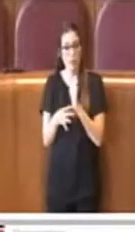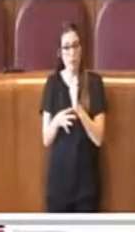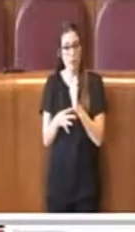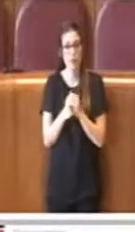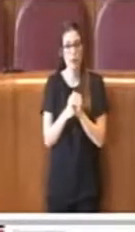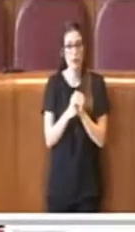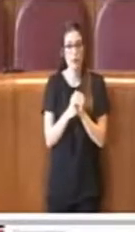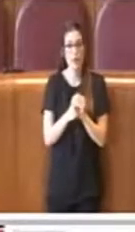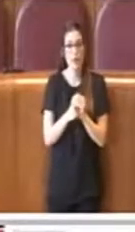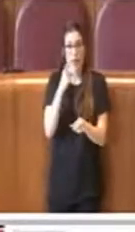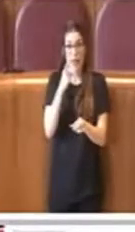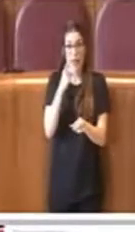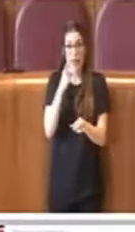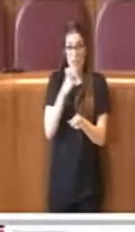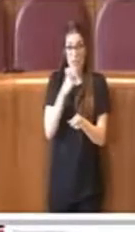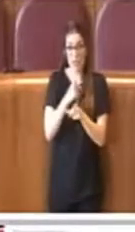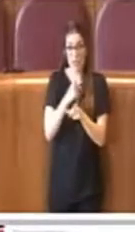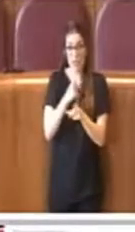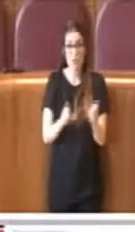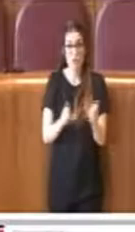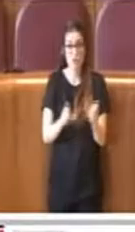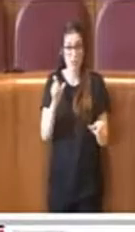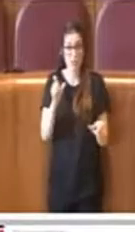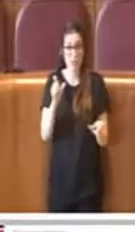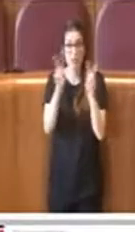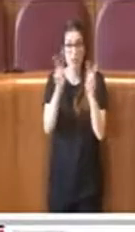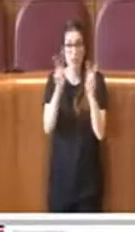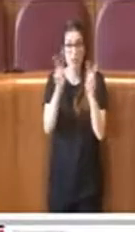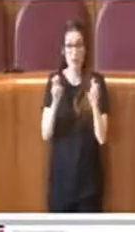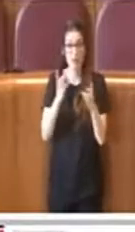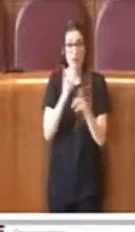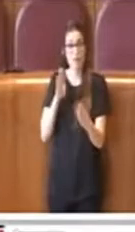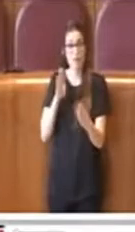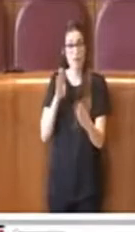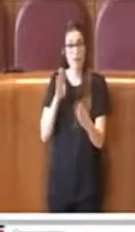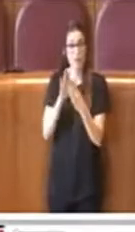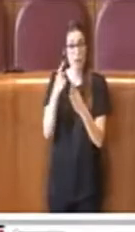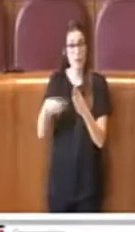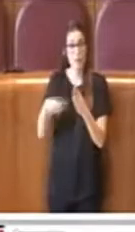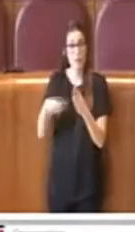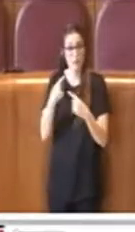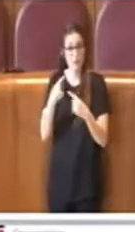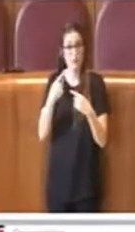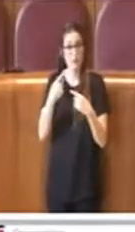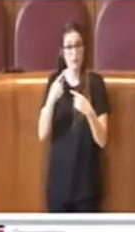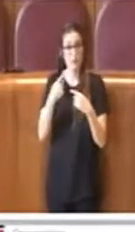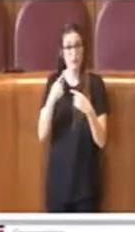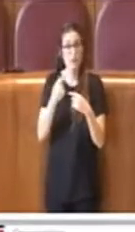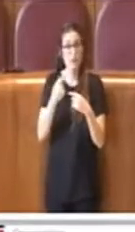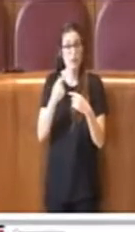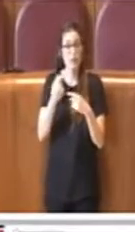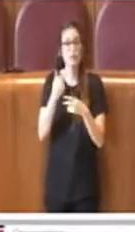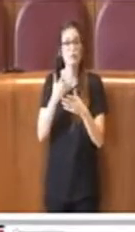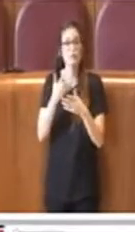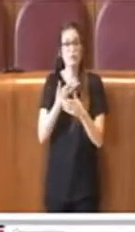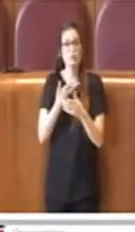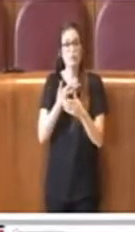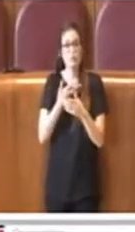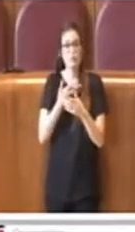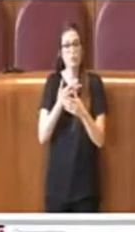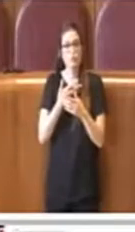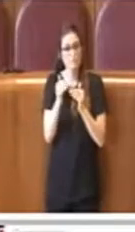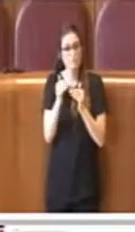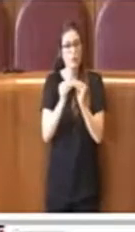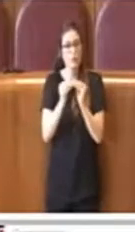'esigenza diffusa tra i cittadini di affrontare le tematiche interessate da questo tipo di consulta ha portato alla costituzione di consulte in